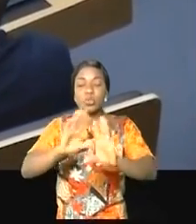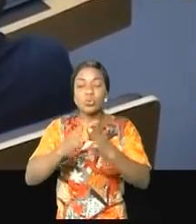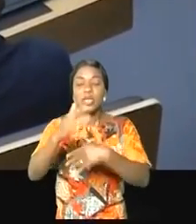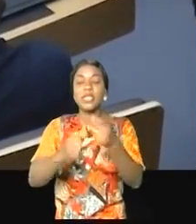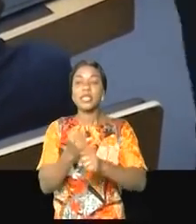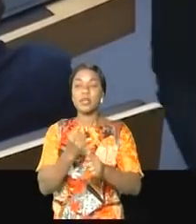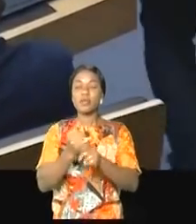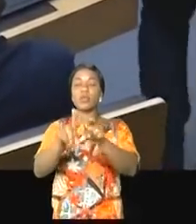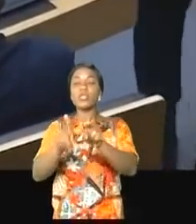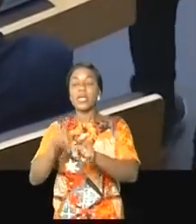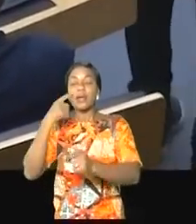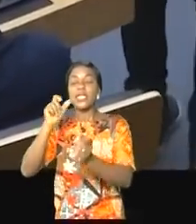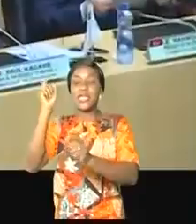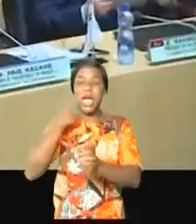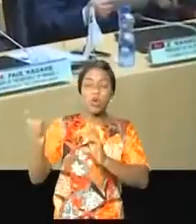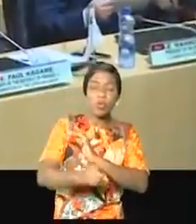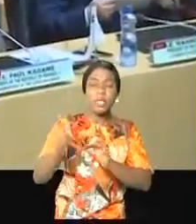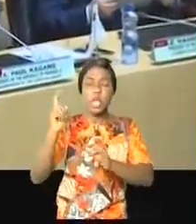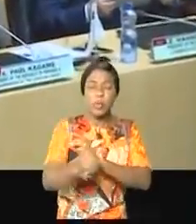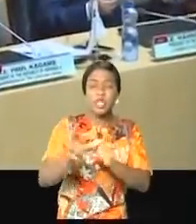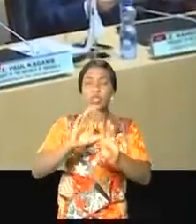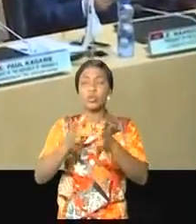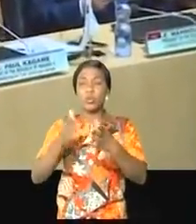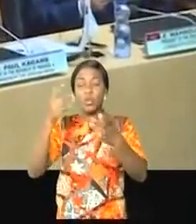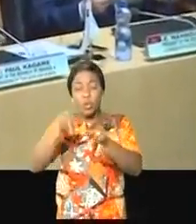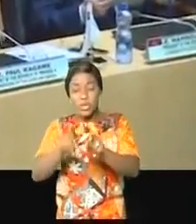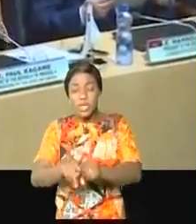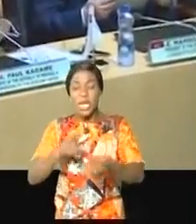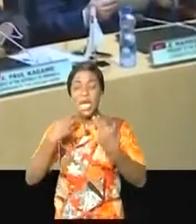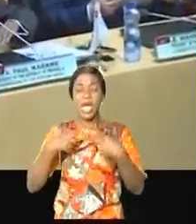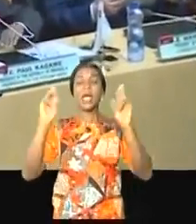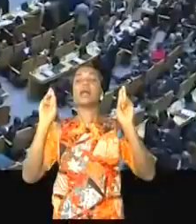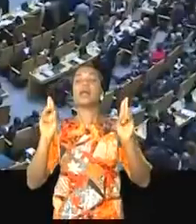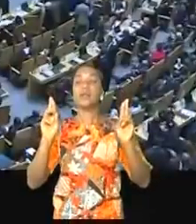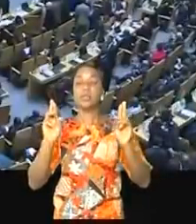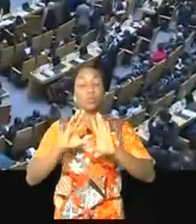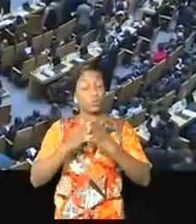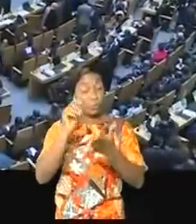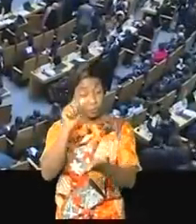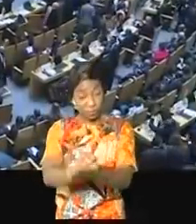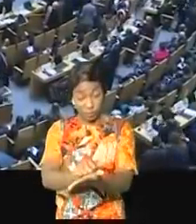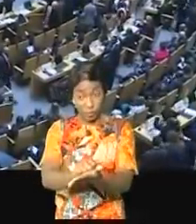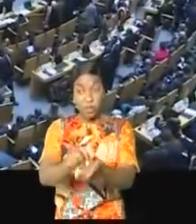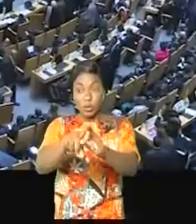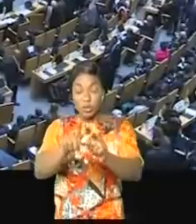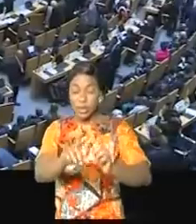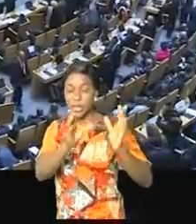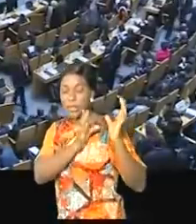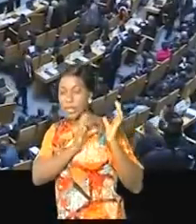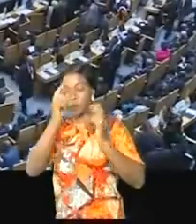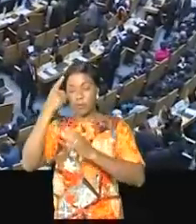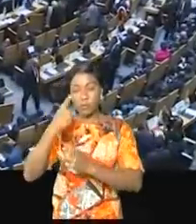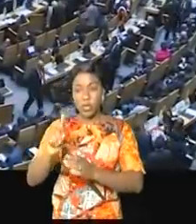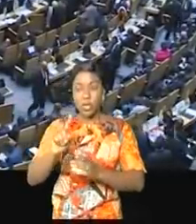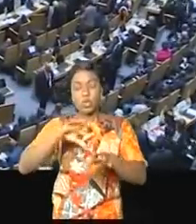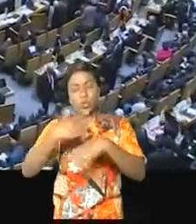met au voile les cas échéants les questions en discussion et proclame les résultats des votes. Il lui revient aussi la charge de statuer sur